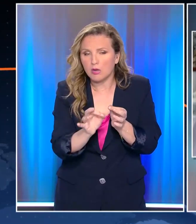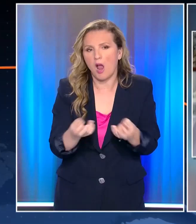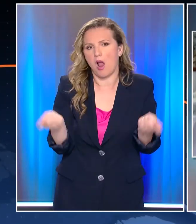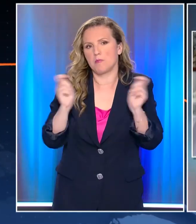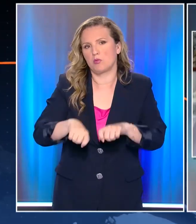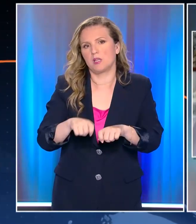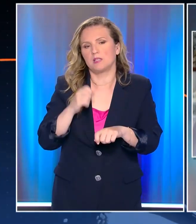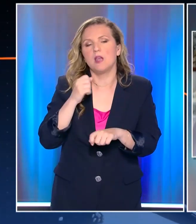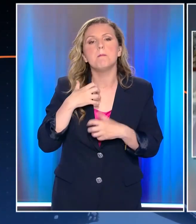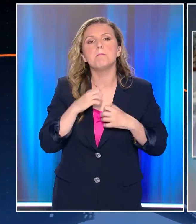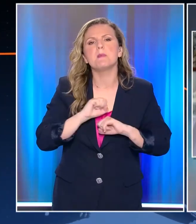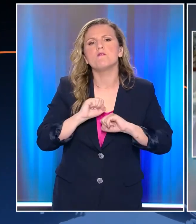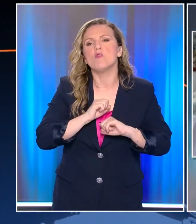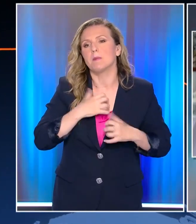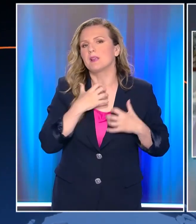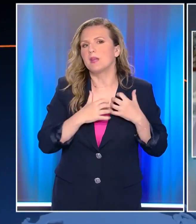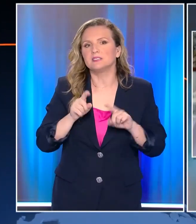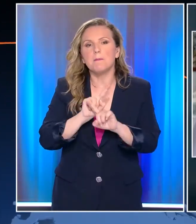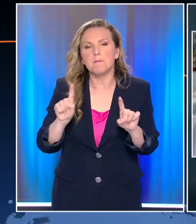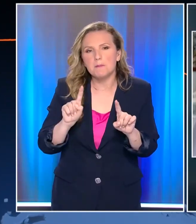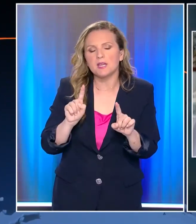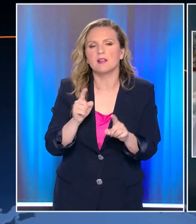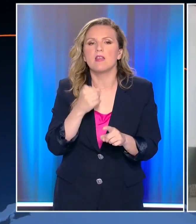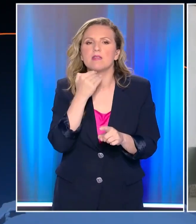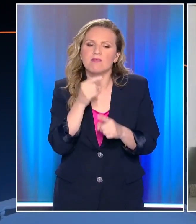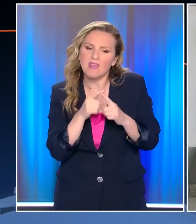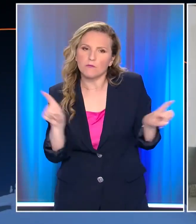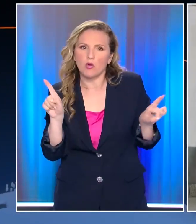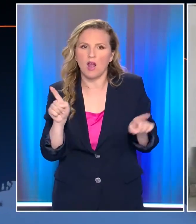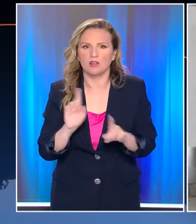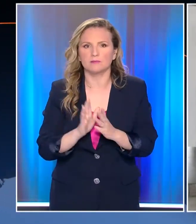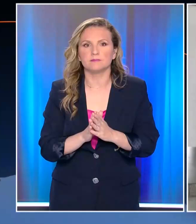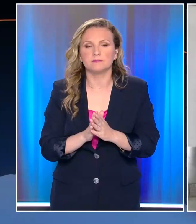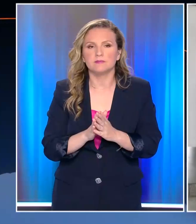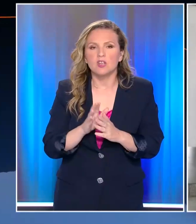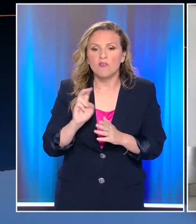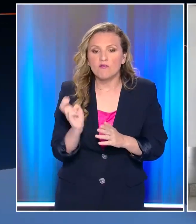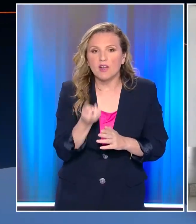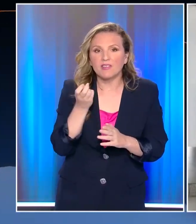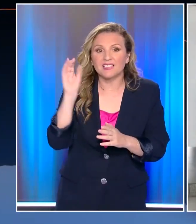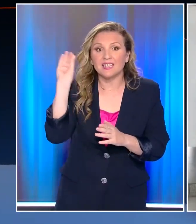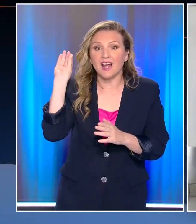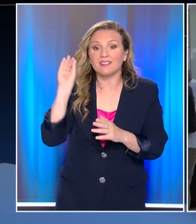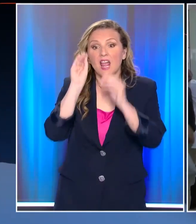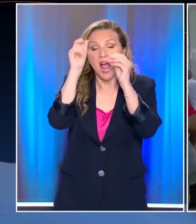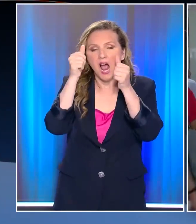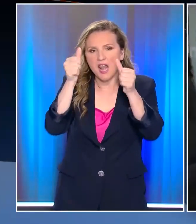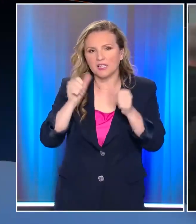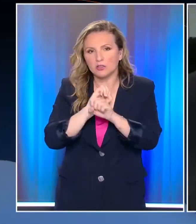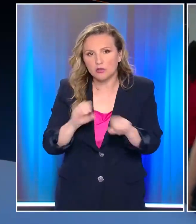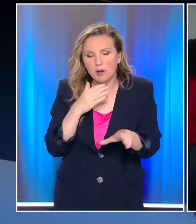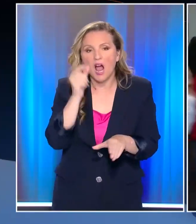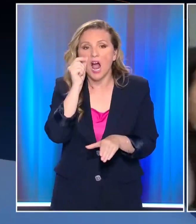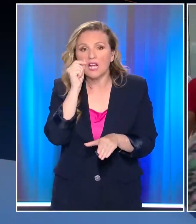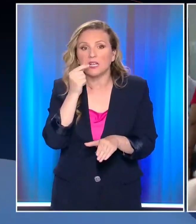σκέψη μας και αυτό είναι και το πιο λογικό να μας χοβίζει σε αυτή τη χρονική στιγμή. Το πρώτο περιστατικό της νόσης στην Ελλάδα ανακοινώθηκε την Τετάρτη. Ο άνδρας ο οποίος και